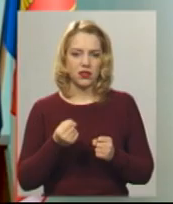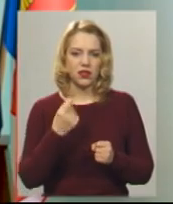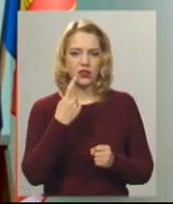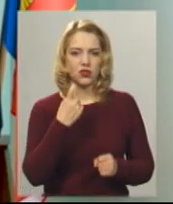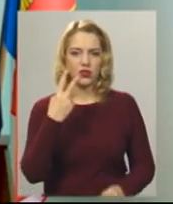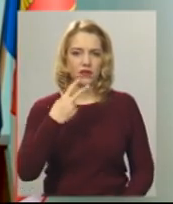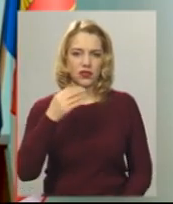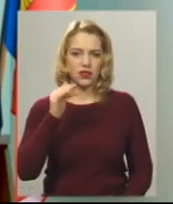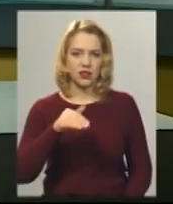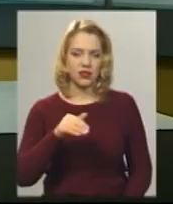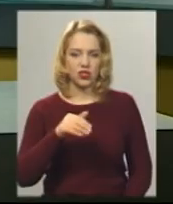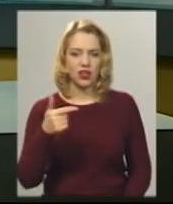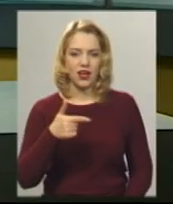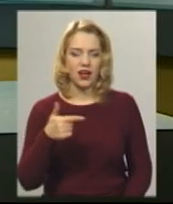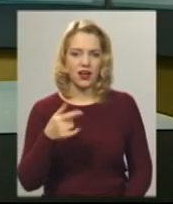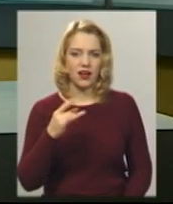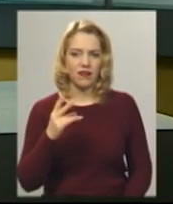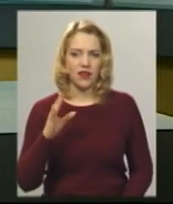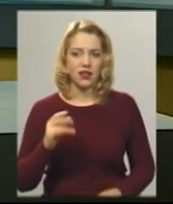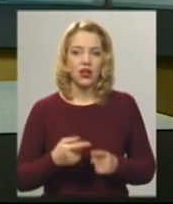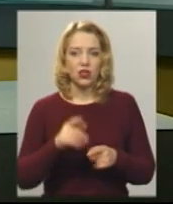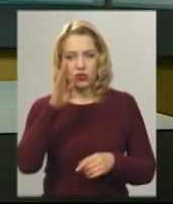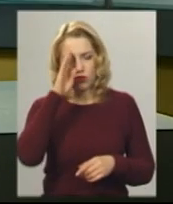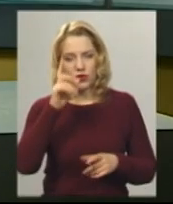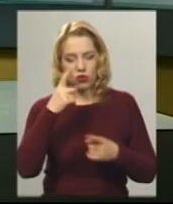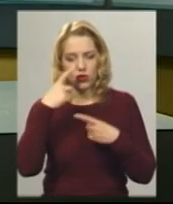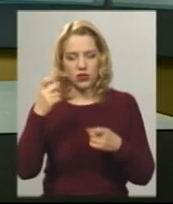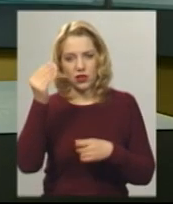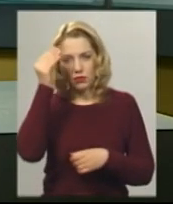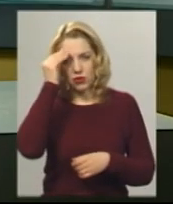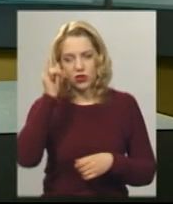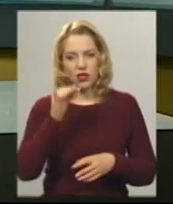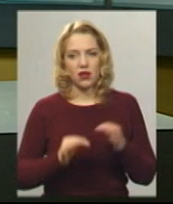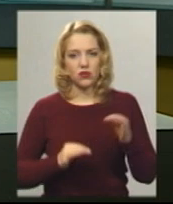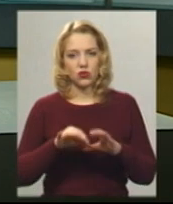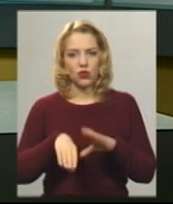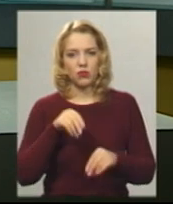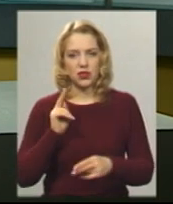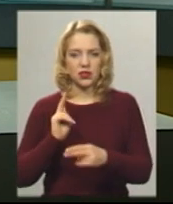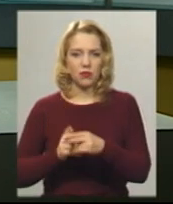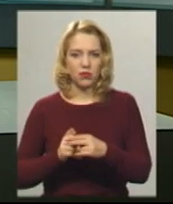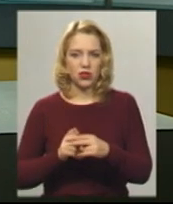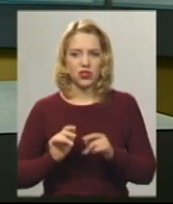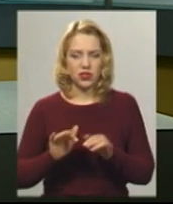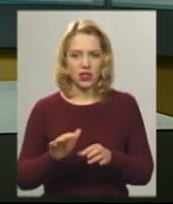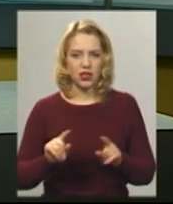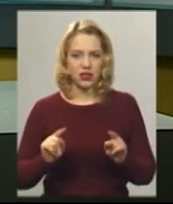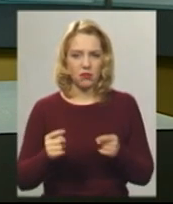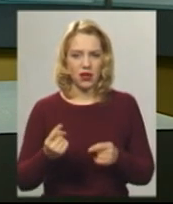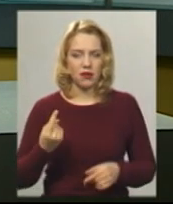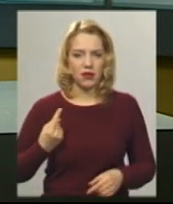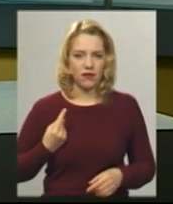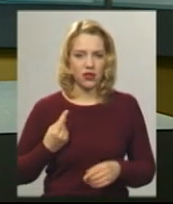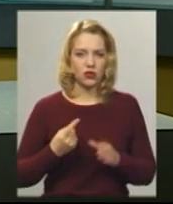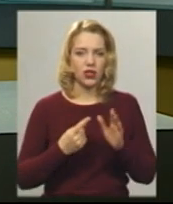тисяч гривень. Наразі чоловіку оголосили підозру, а судом обрану міру запобіжного заходу тримання під вартою